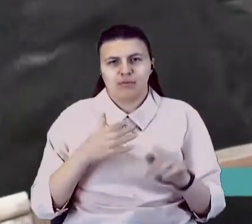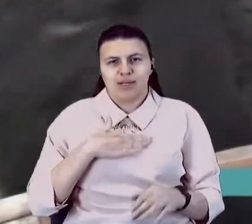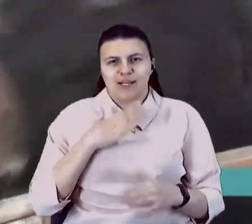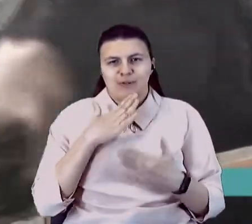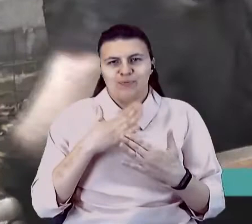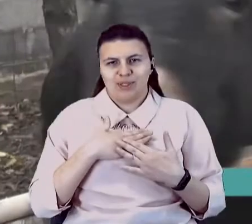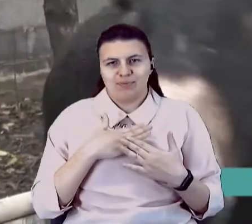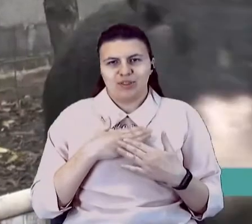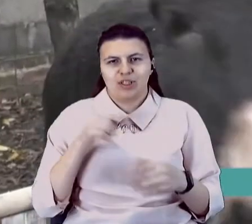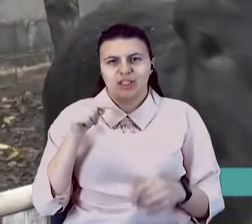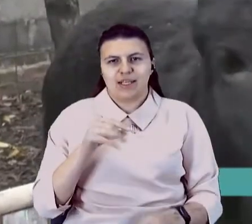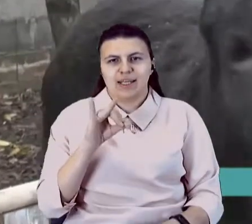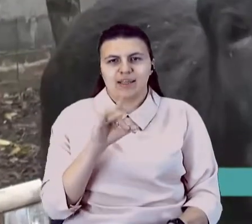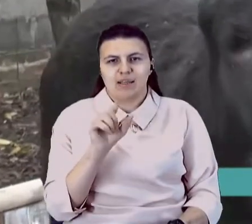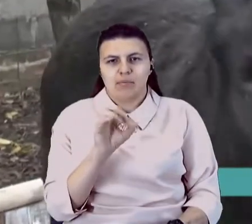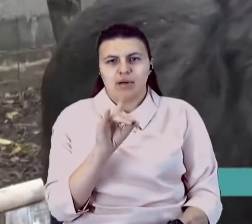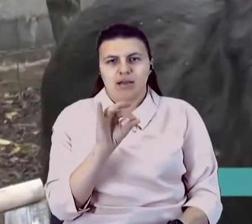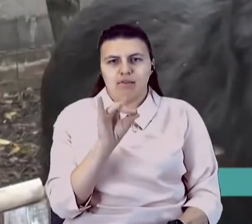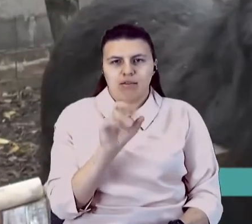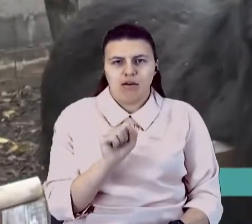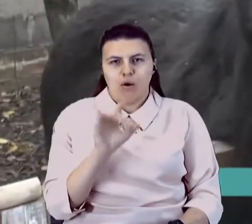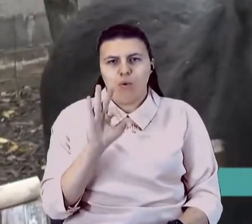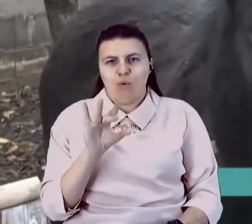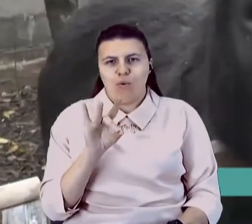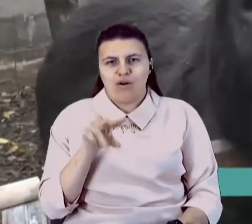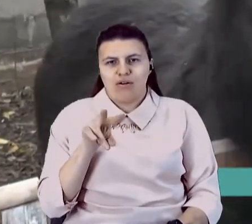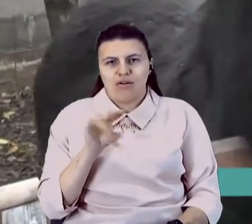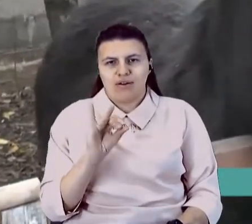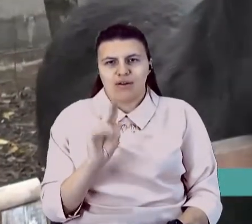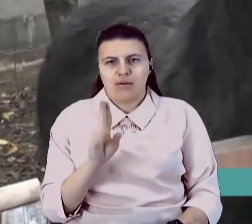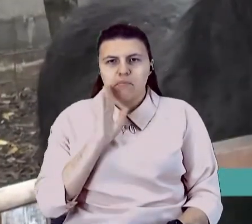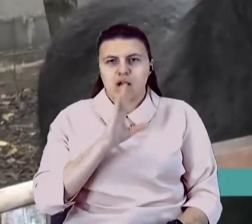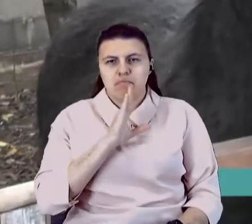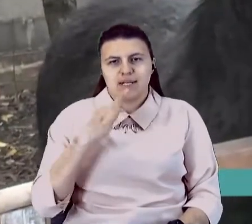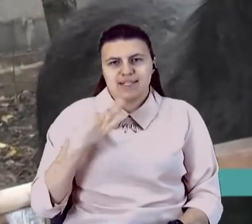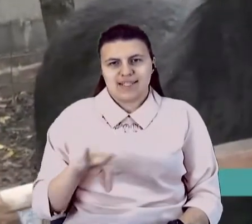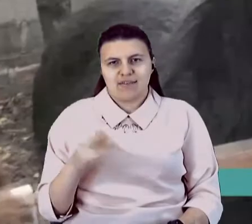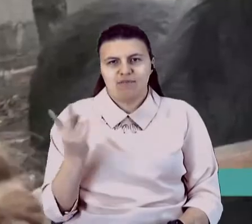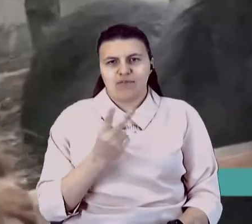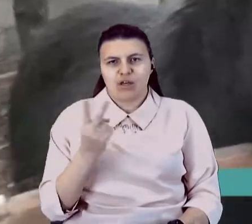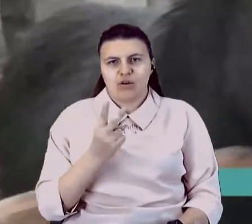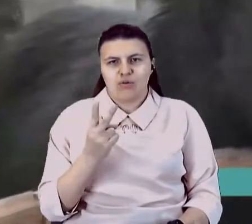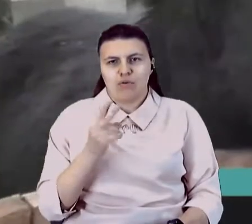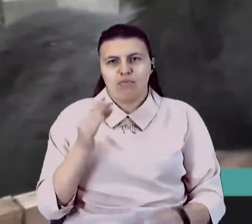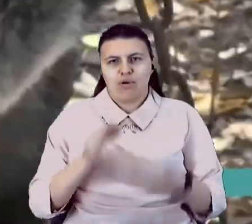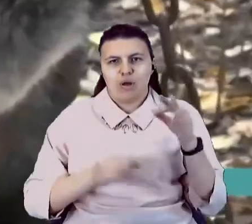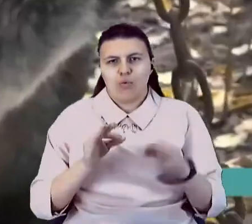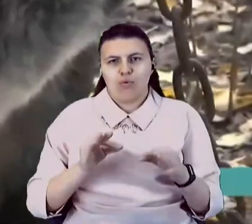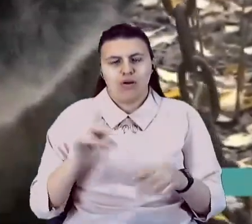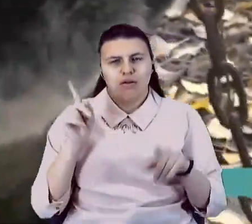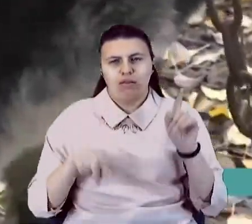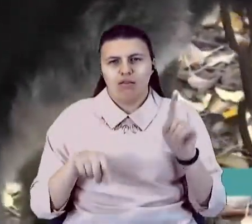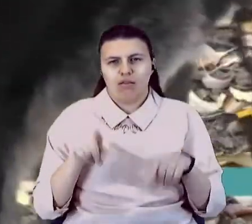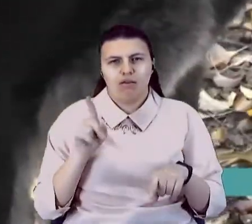Ізабелла і Орлік. Це мама і синочок. Каталонська порода, найрідка. Порода